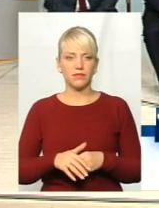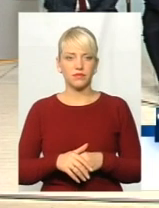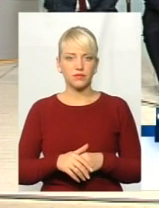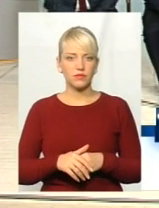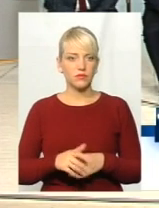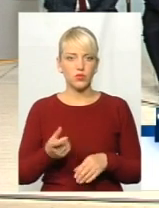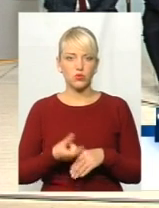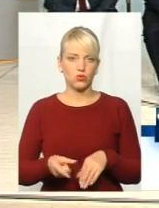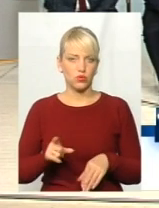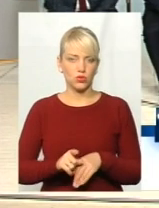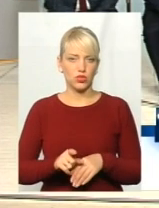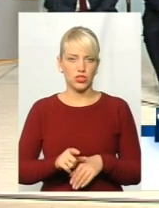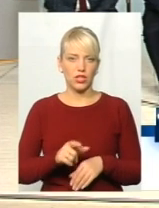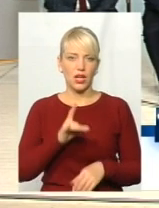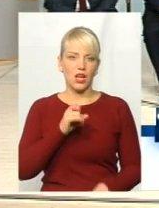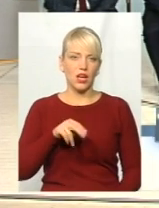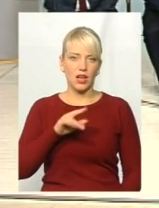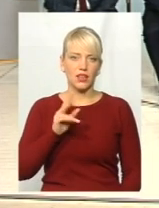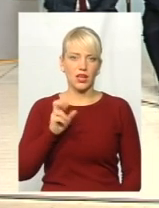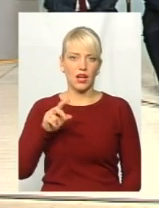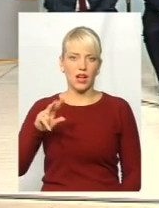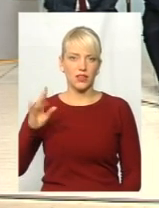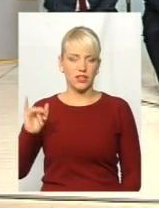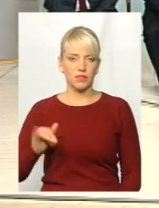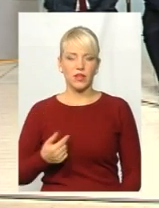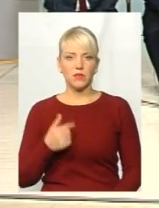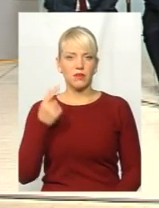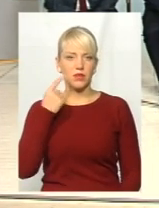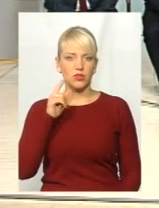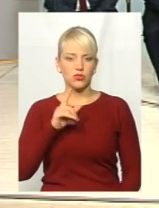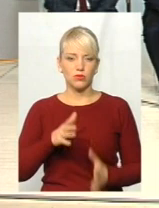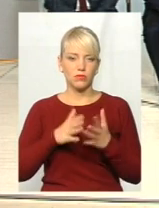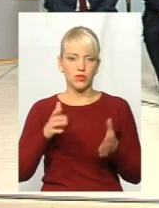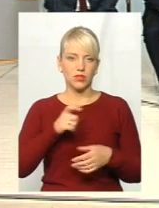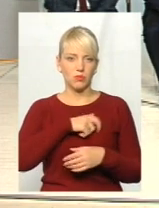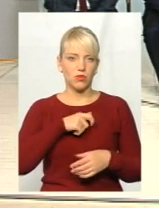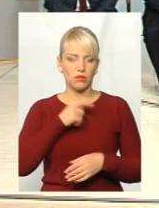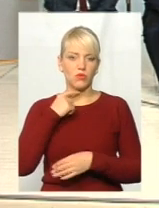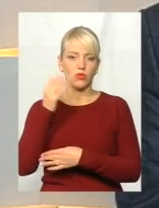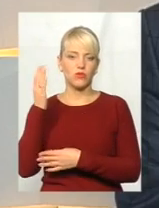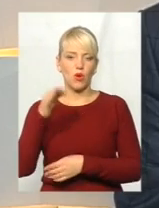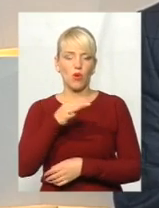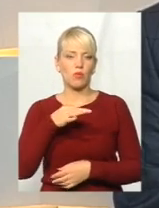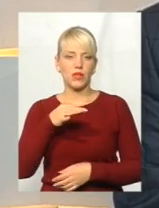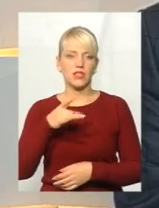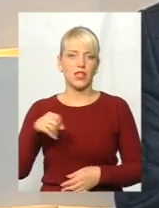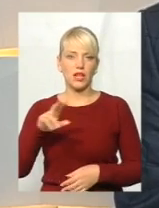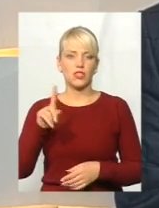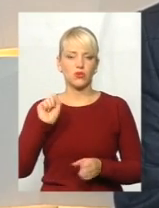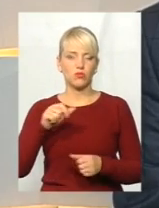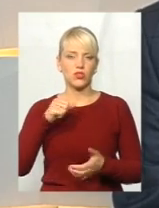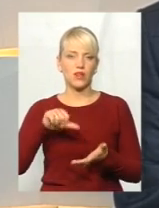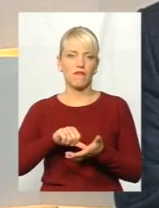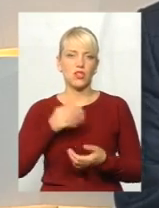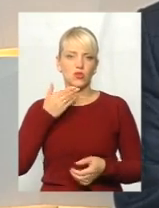радикальних? Ну, мені дуже прикро, що більшість депутатів проголосувала сьогодні в обласній раді, щоб можна виступати російською